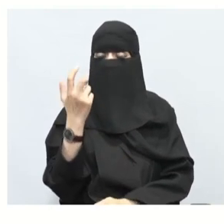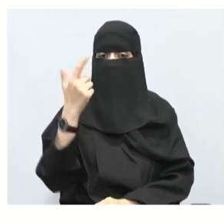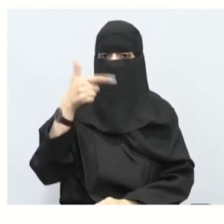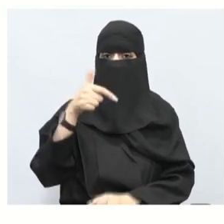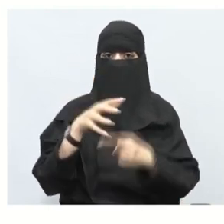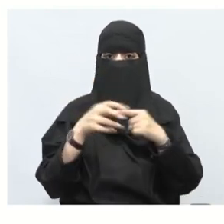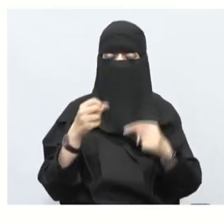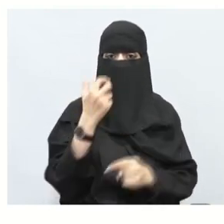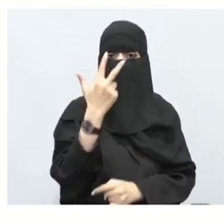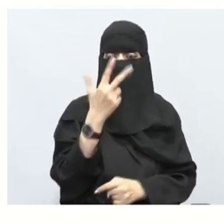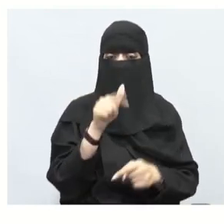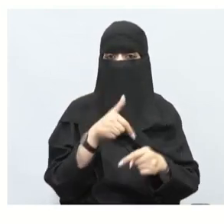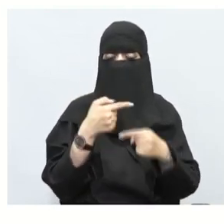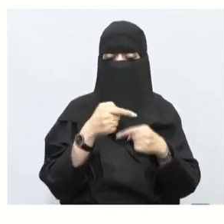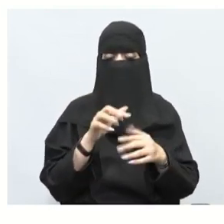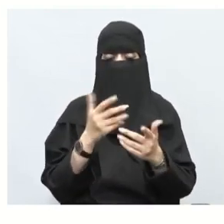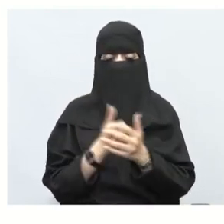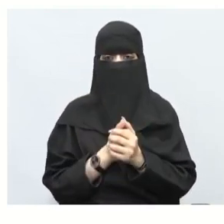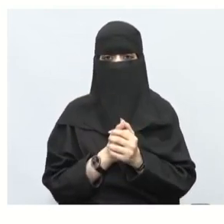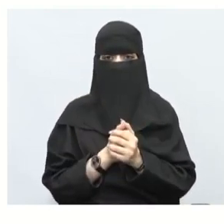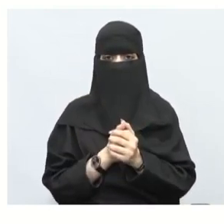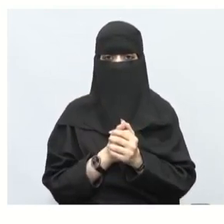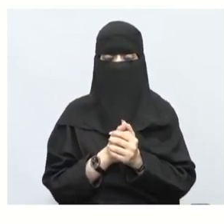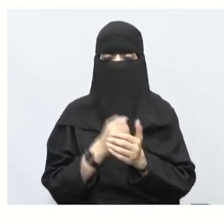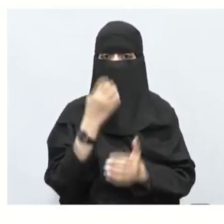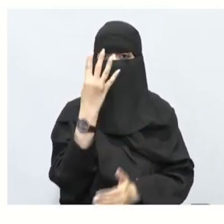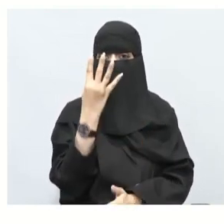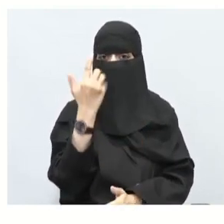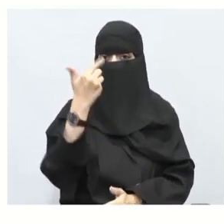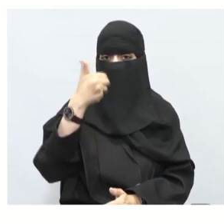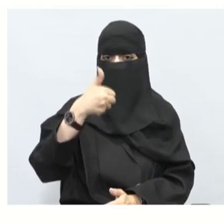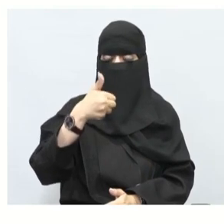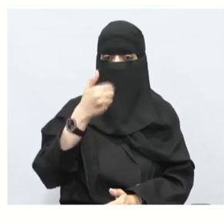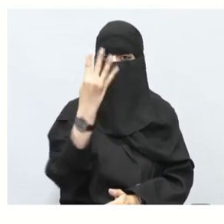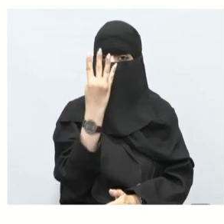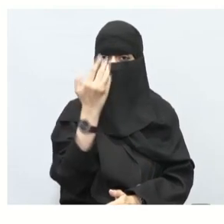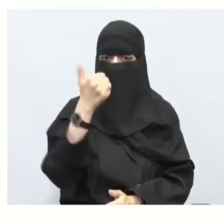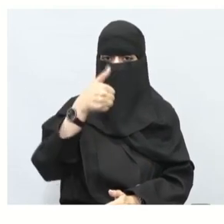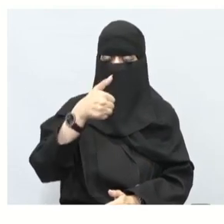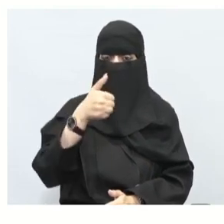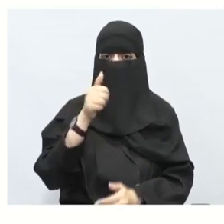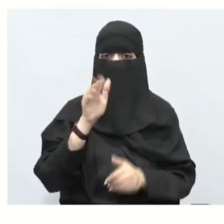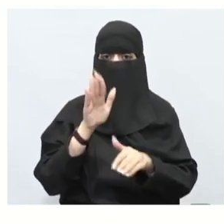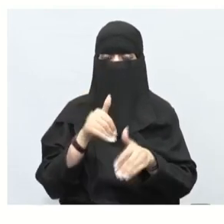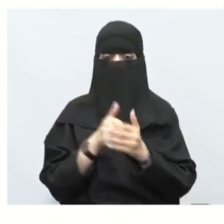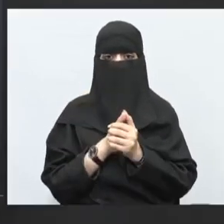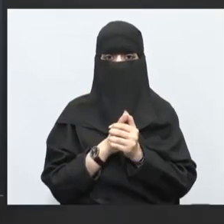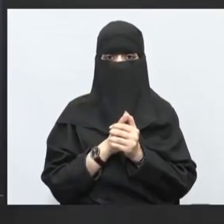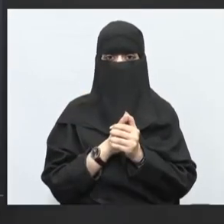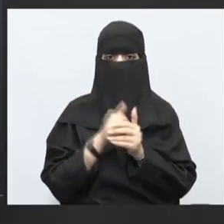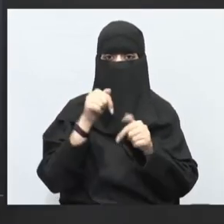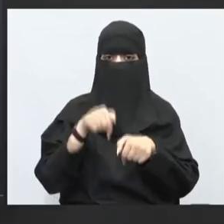طرح ثمانية ستبقى كم محسنتم؟ أربعة وستون الآن عزيزي